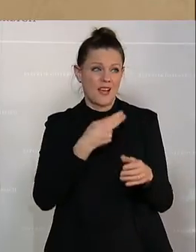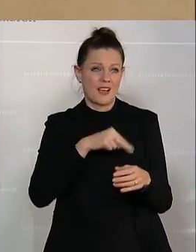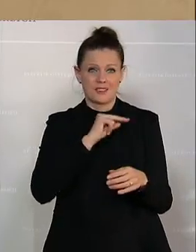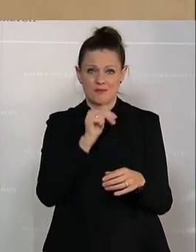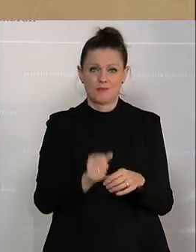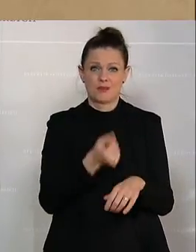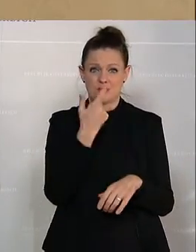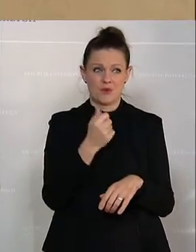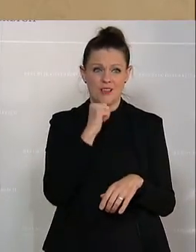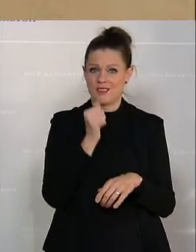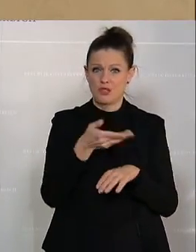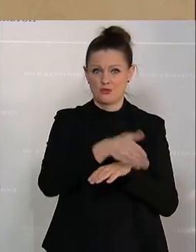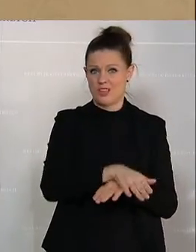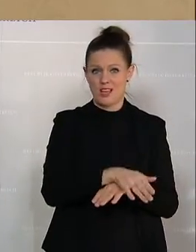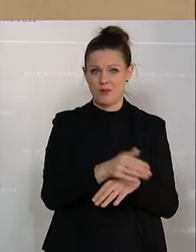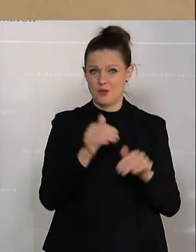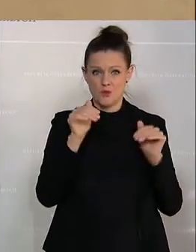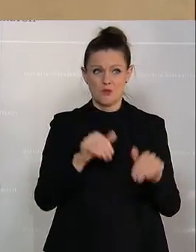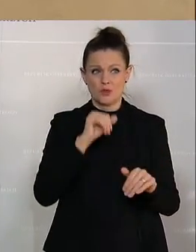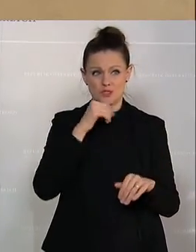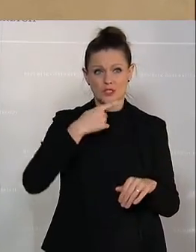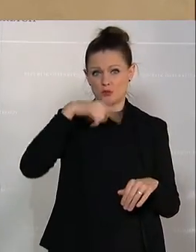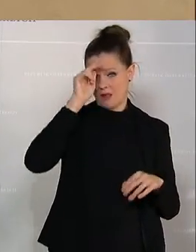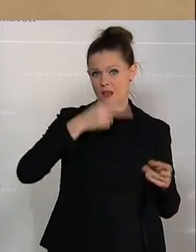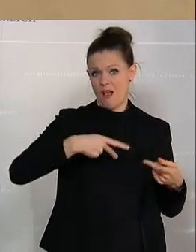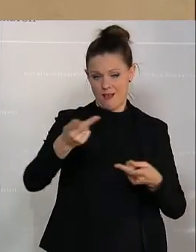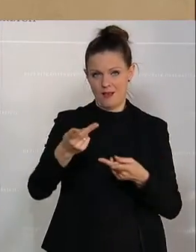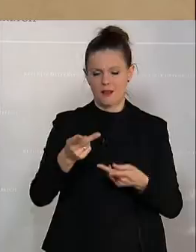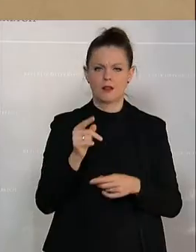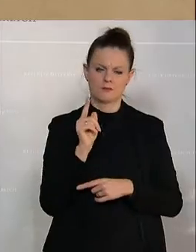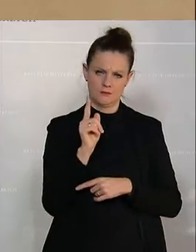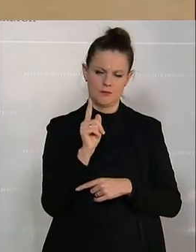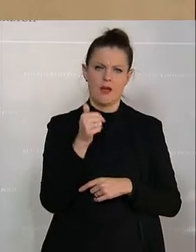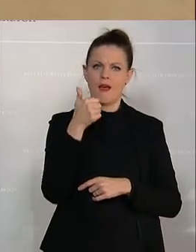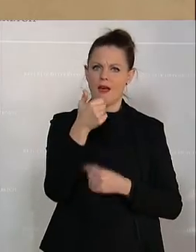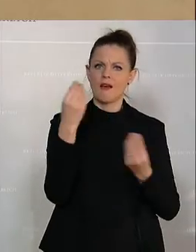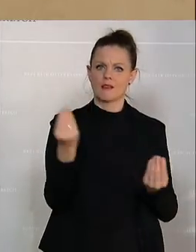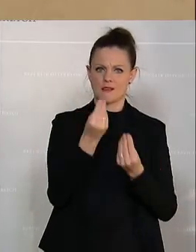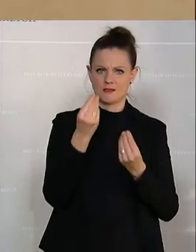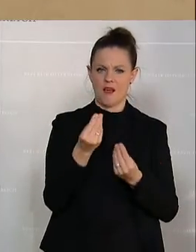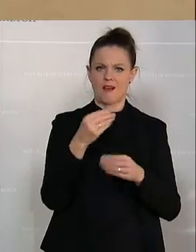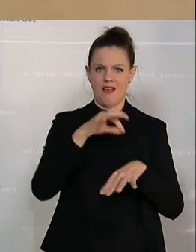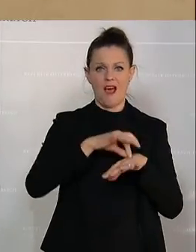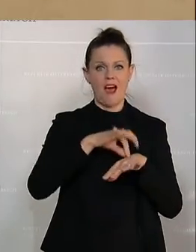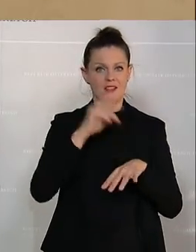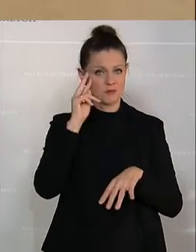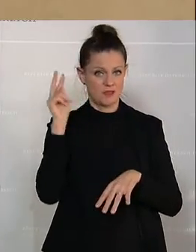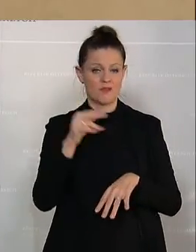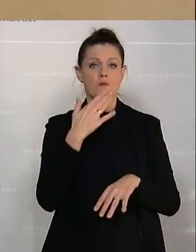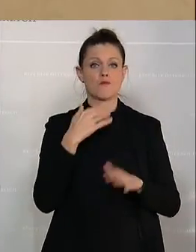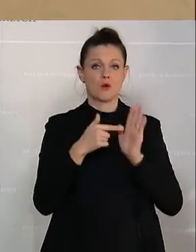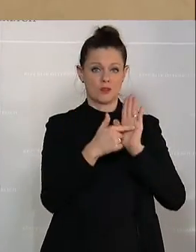sterben ja gar nicht so viele, da müssen ja gar nicht so viele ins Spital. Und da bitte möchte ich auf eines aus ärztlicher Sicht hinweisen. Einer